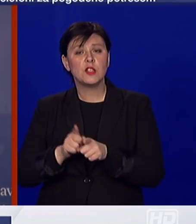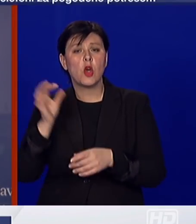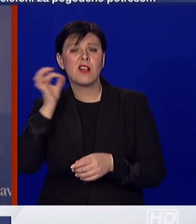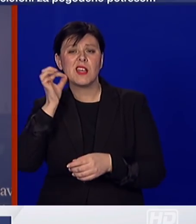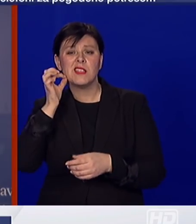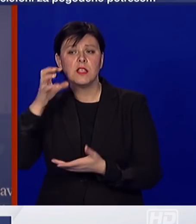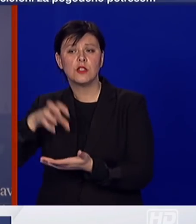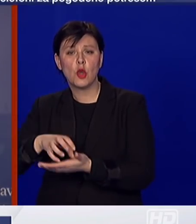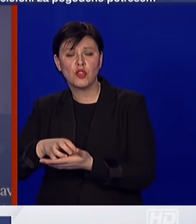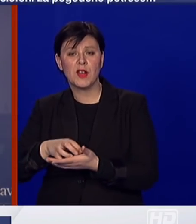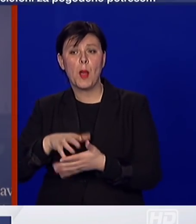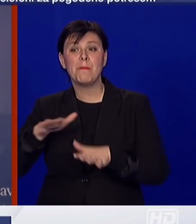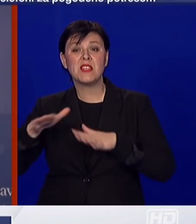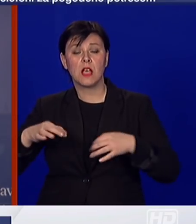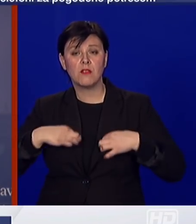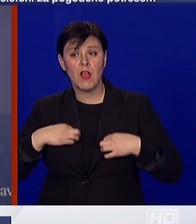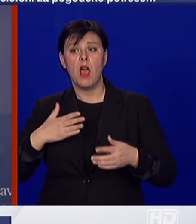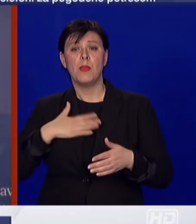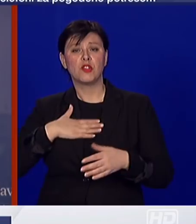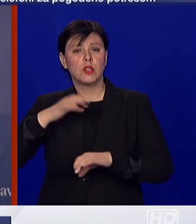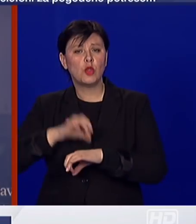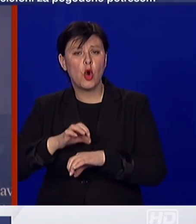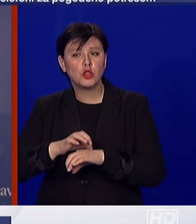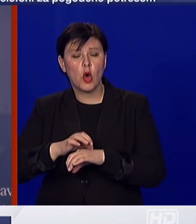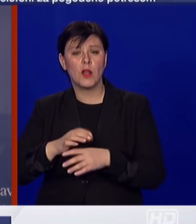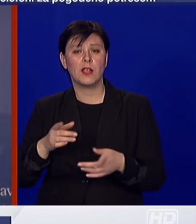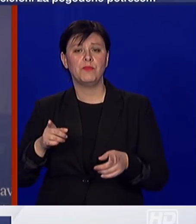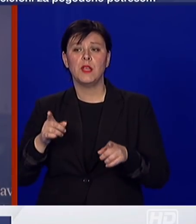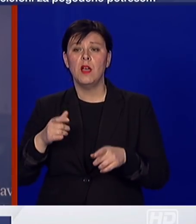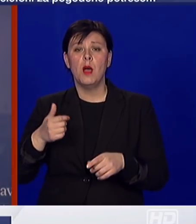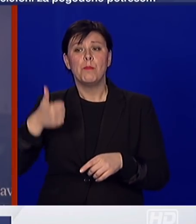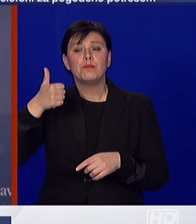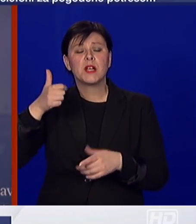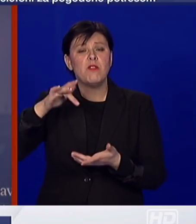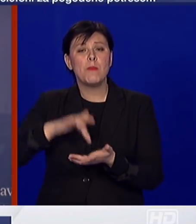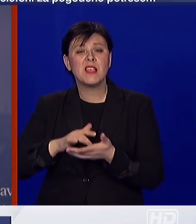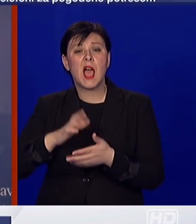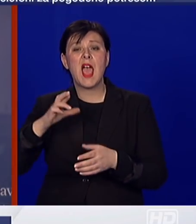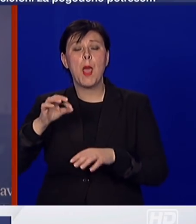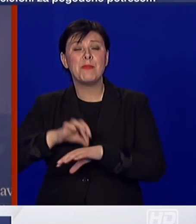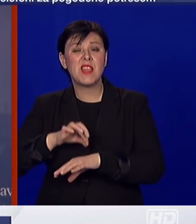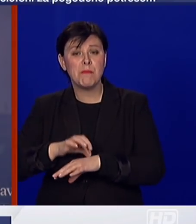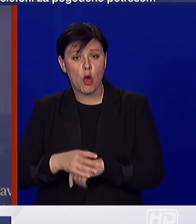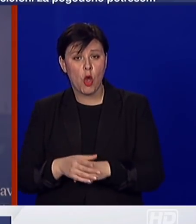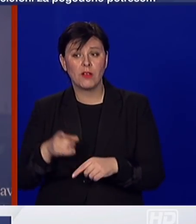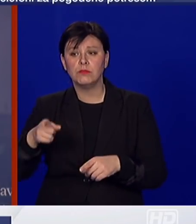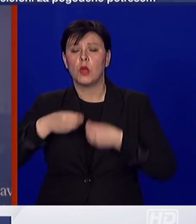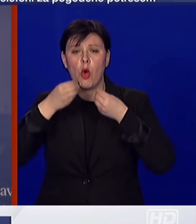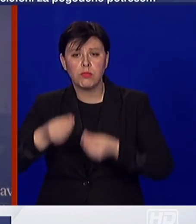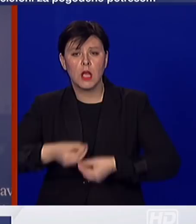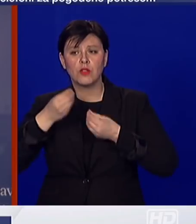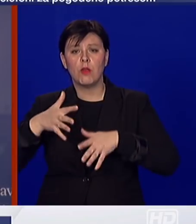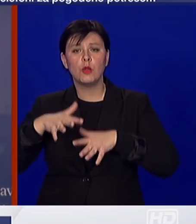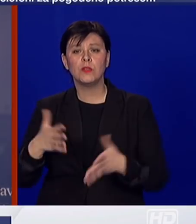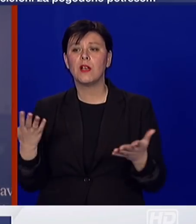Ministarstva zdravstva i naši infektolozi, prije svega naši epidemiolozi, objašnjavaju naciji o